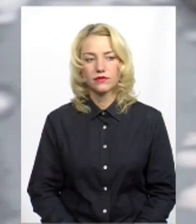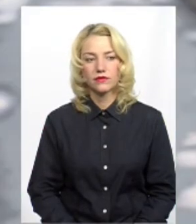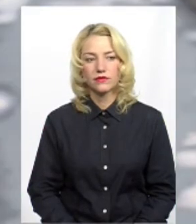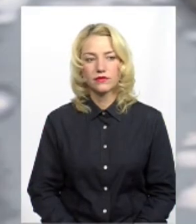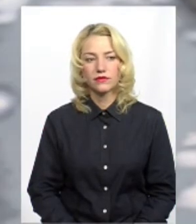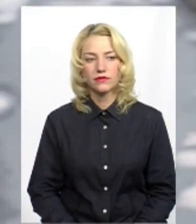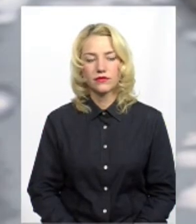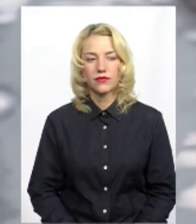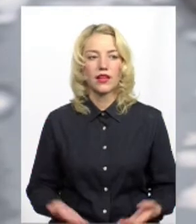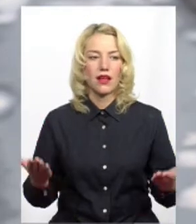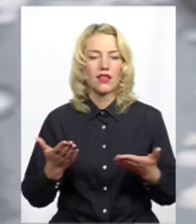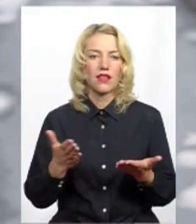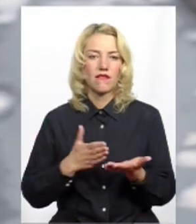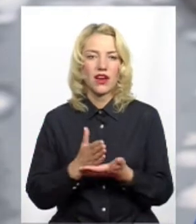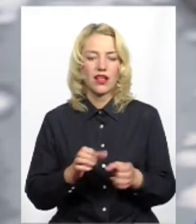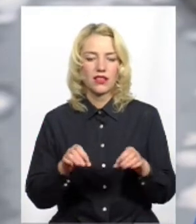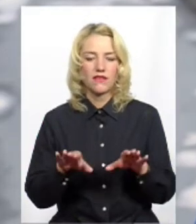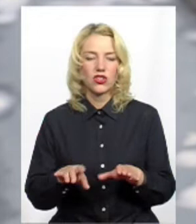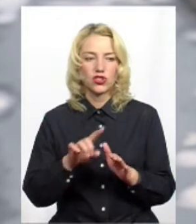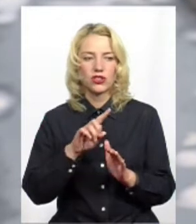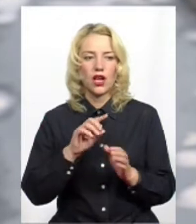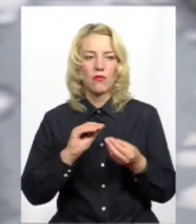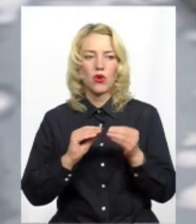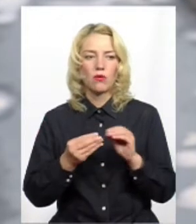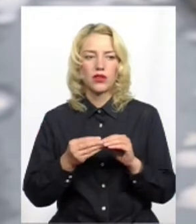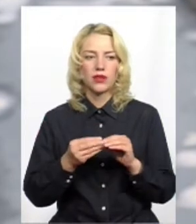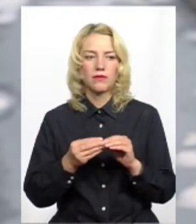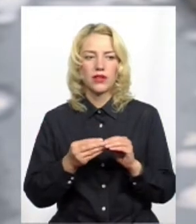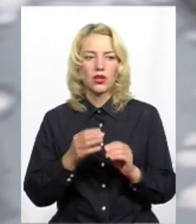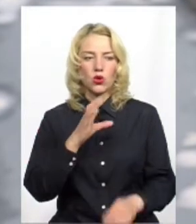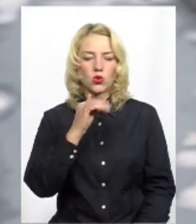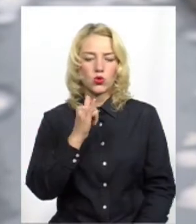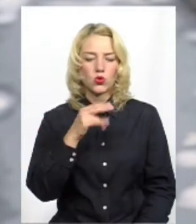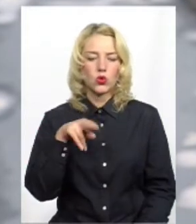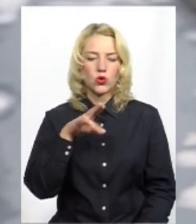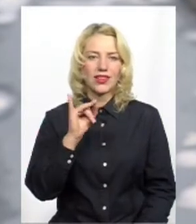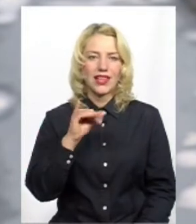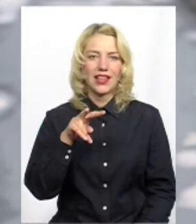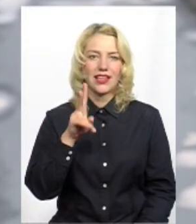Які варіанти вирішення проблеми із Судилківським мостом бачить кандидат?